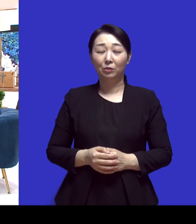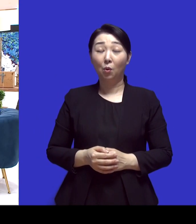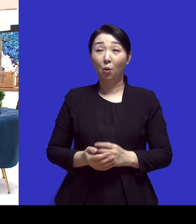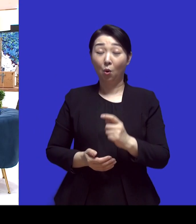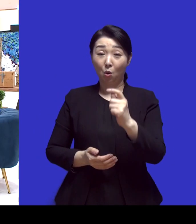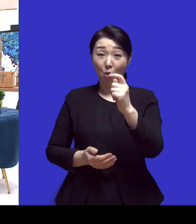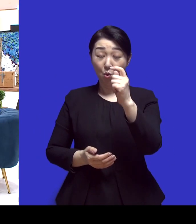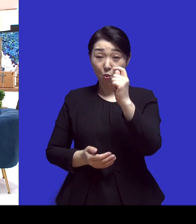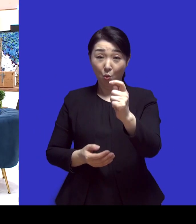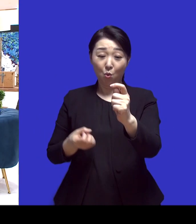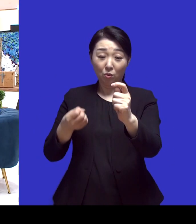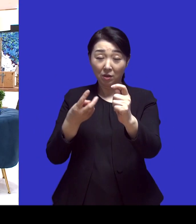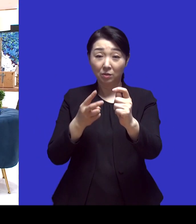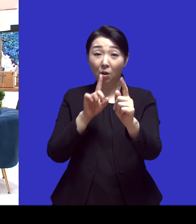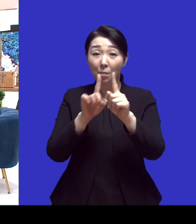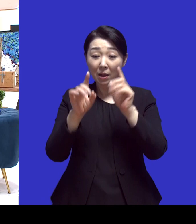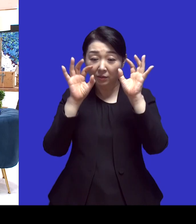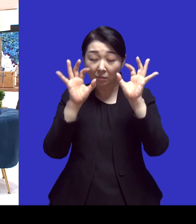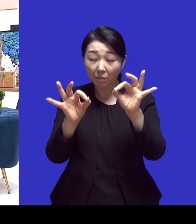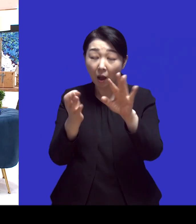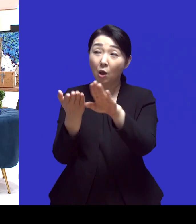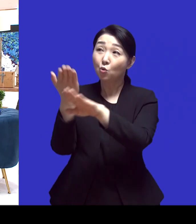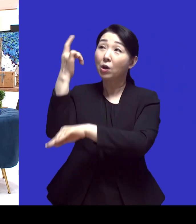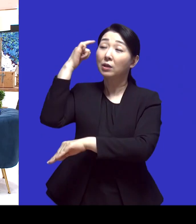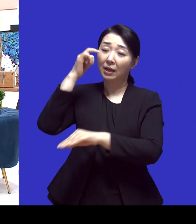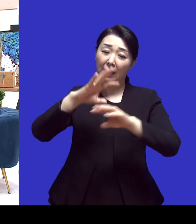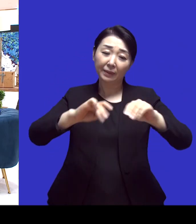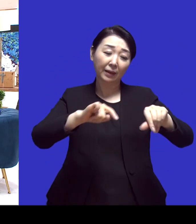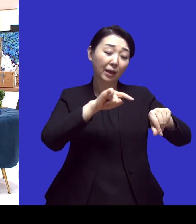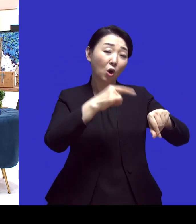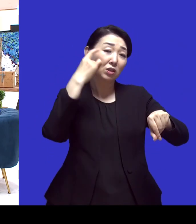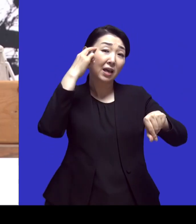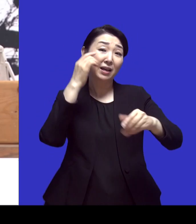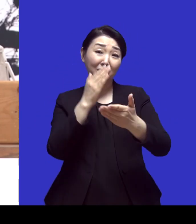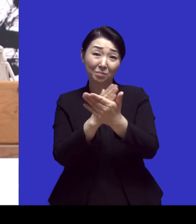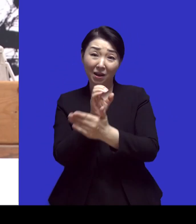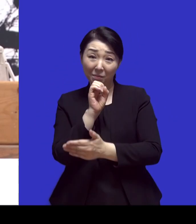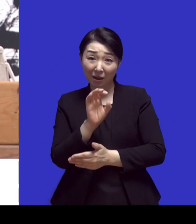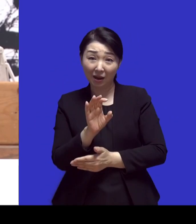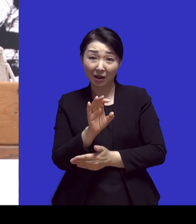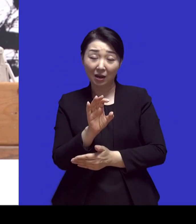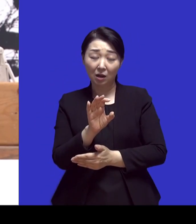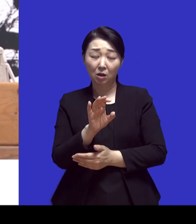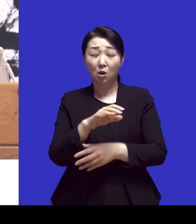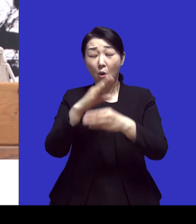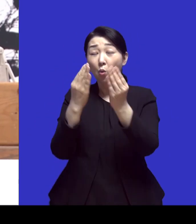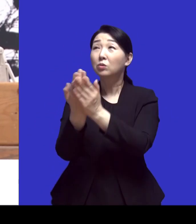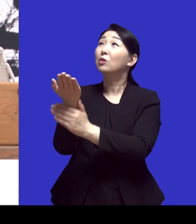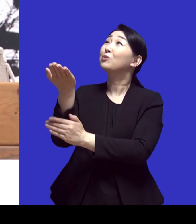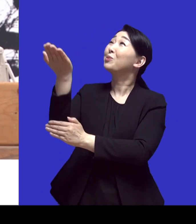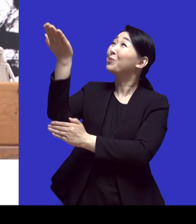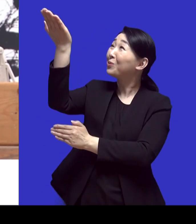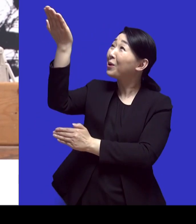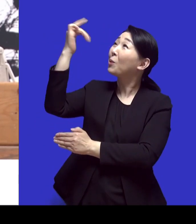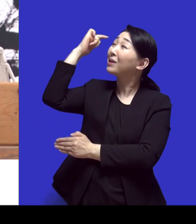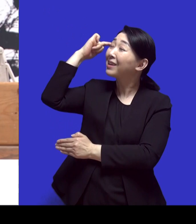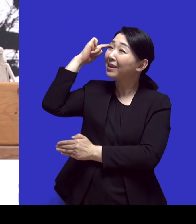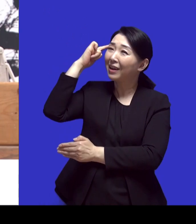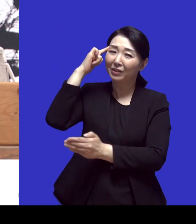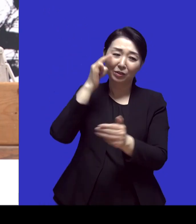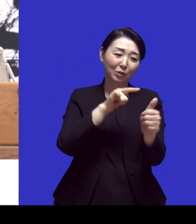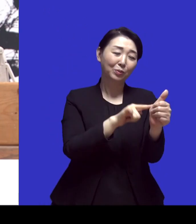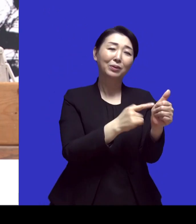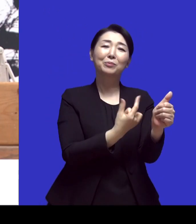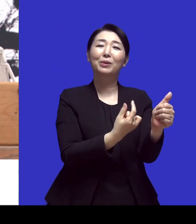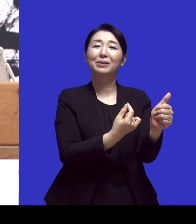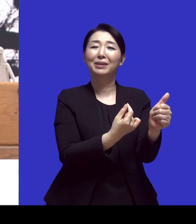보면 위의 것을 생각하고 땅의 것을 생각하지 말라라고 말씀하셨잖아요 온전히 위의 것만 생각하시는 선교사님이신 것